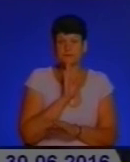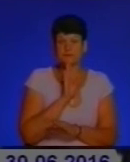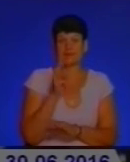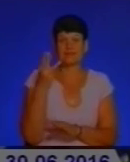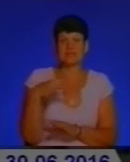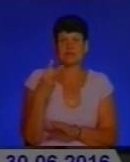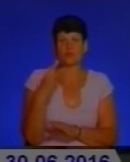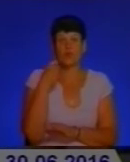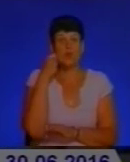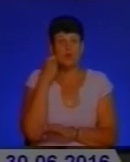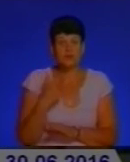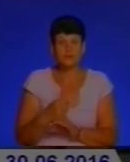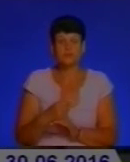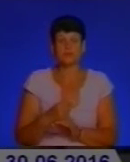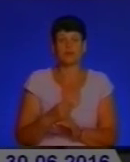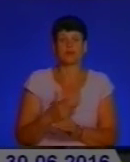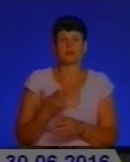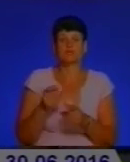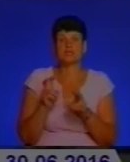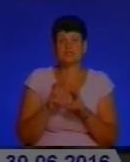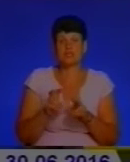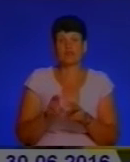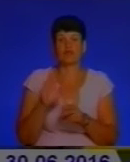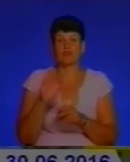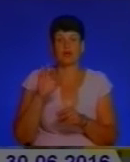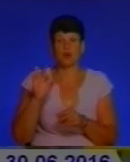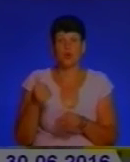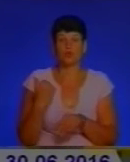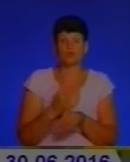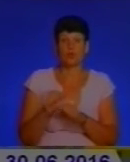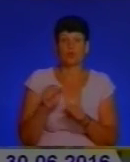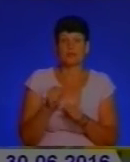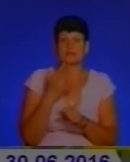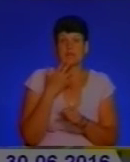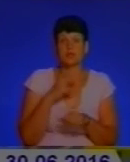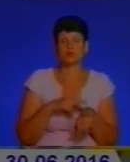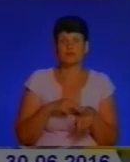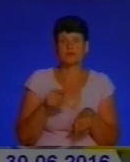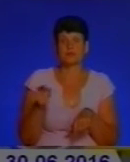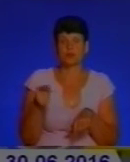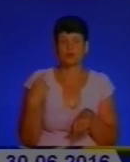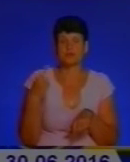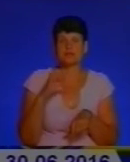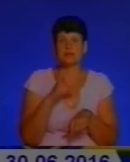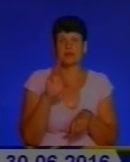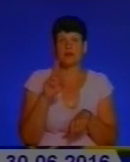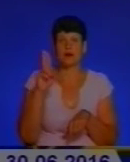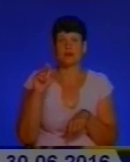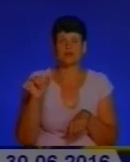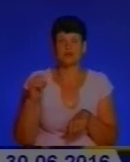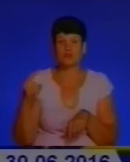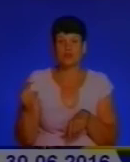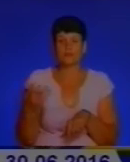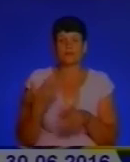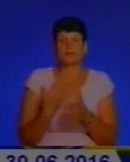-річний. Зі слів тим часом виконуючої обов'язки заступника начальника головного управління Національної поліції в Тернопільській області Степана Яцуха версій